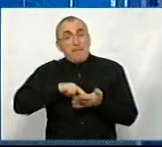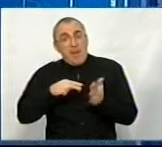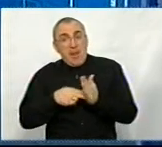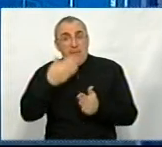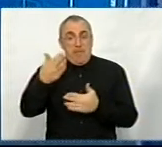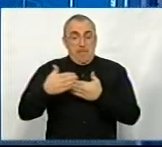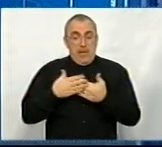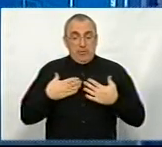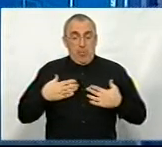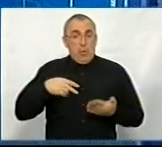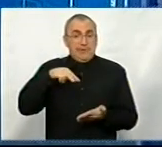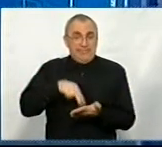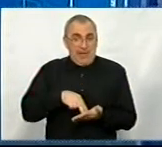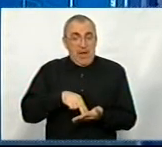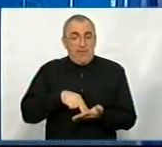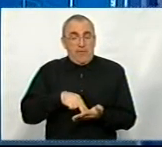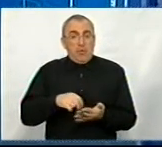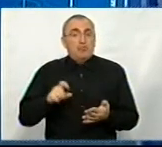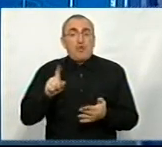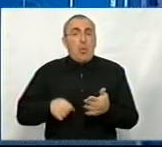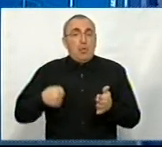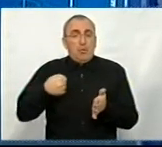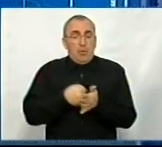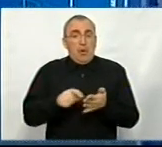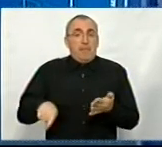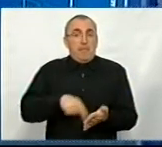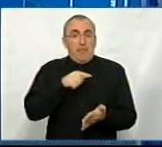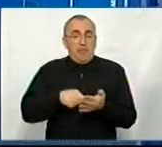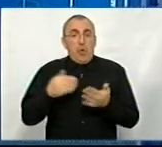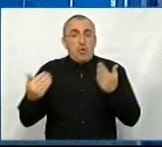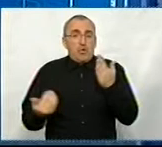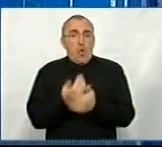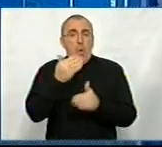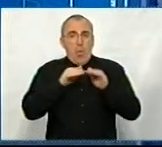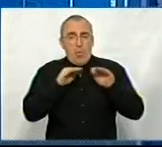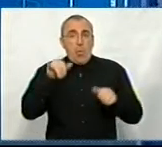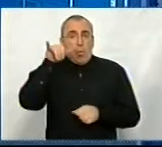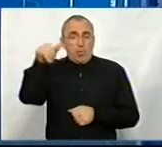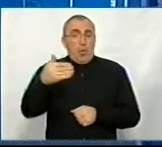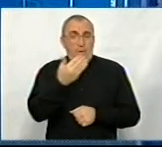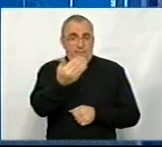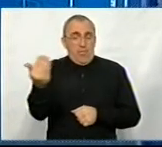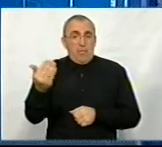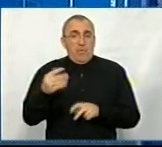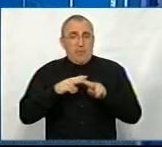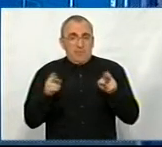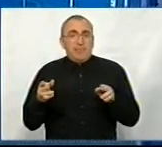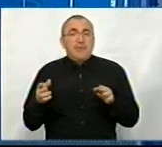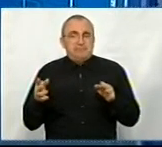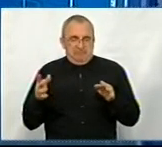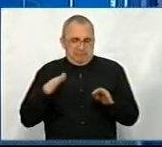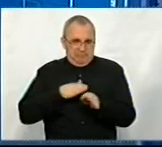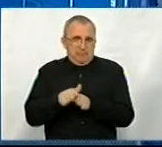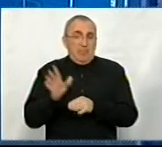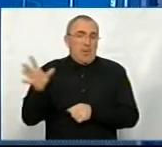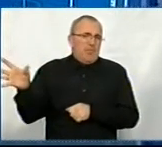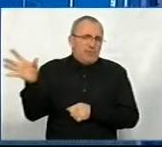які він перед собою ставить щодо міста нового рівня, в нього вони також складуться і ми